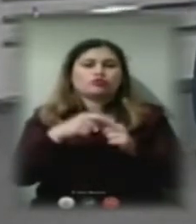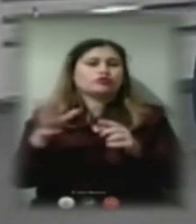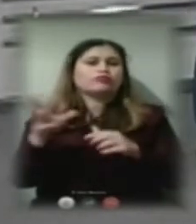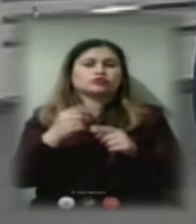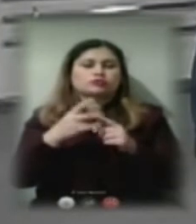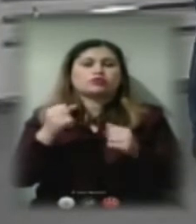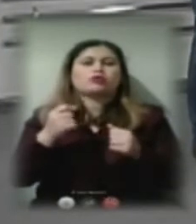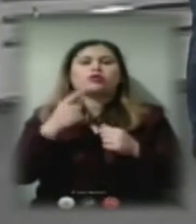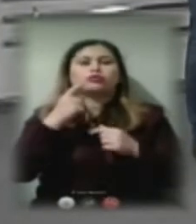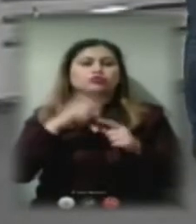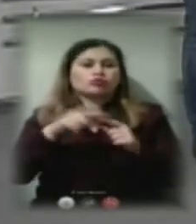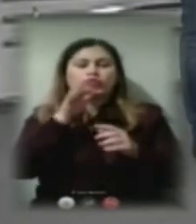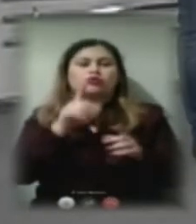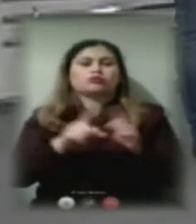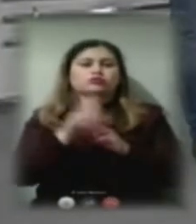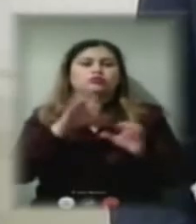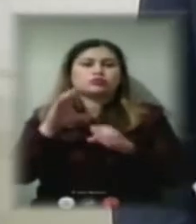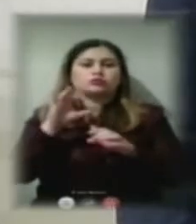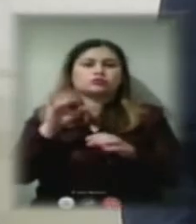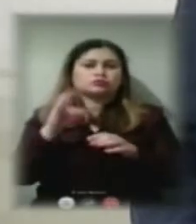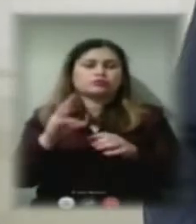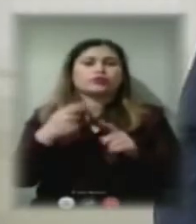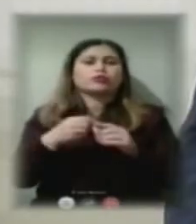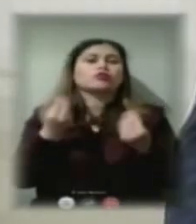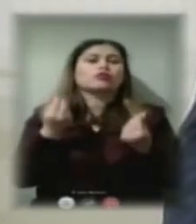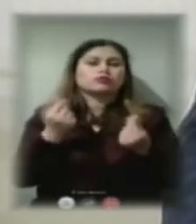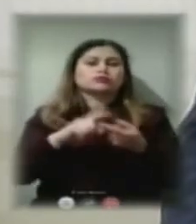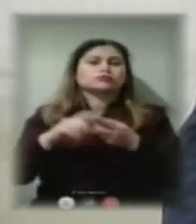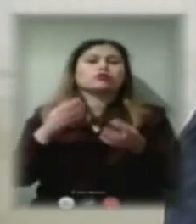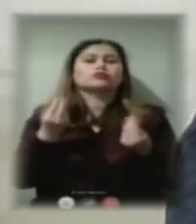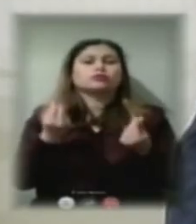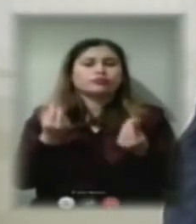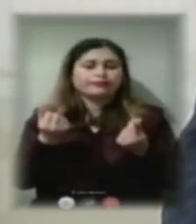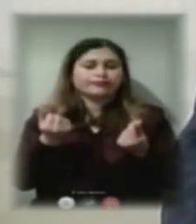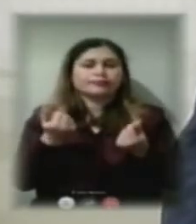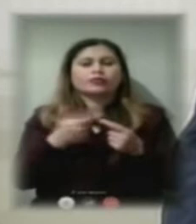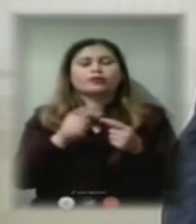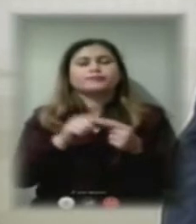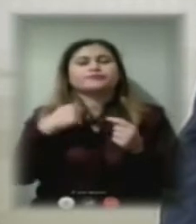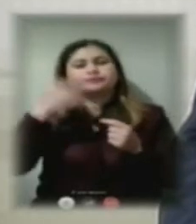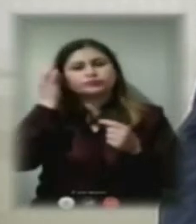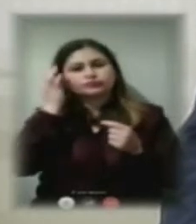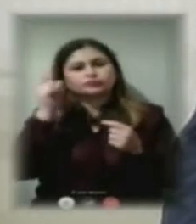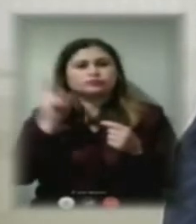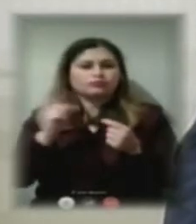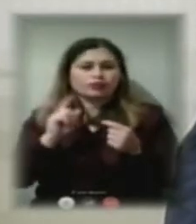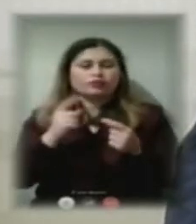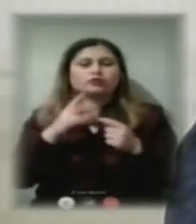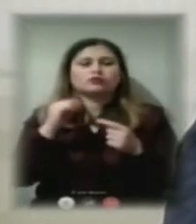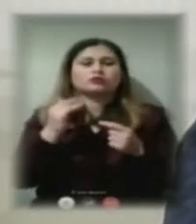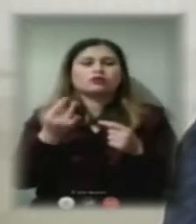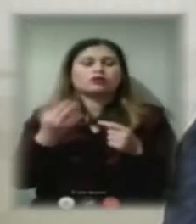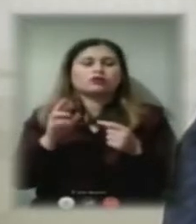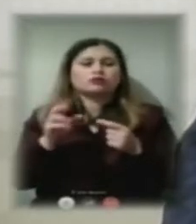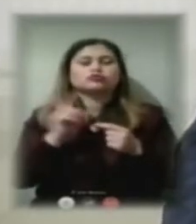опалювального сезону? Кошти. Я нагадаю Наталії, що